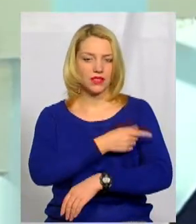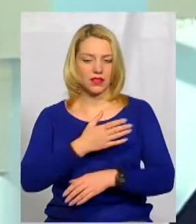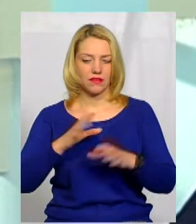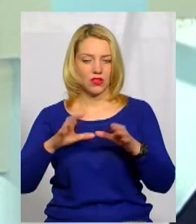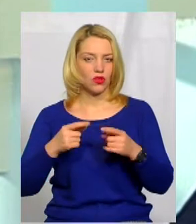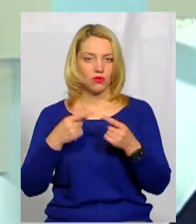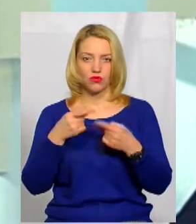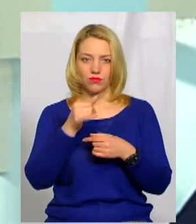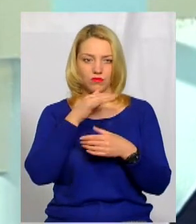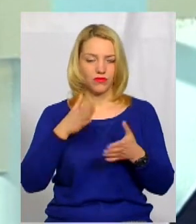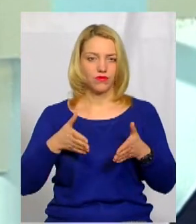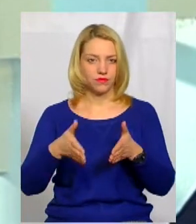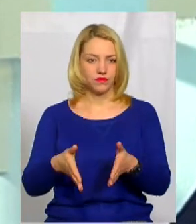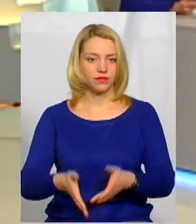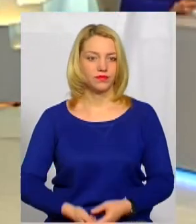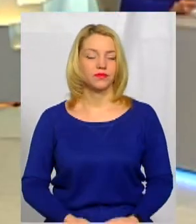варіантів.